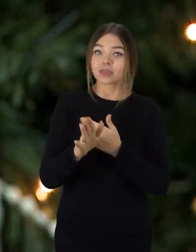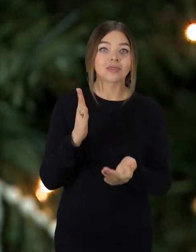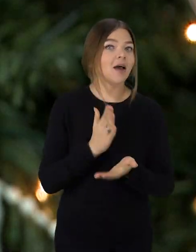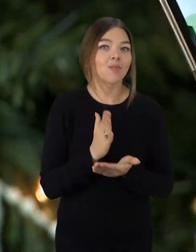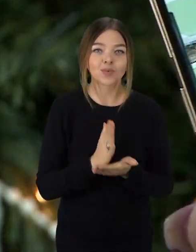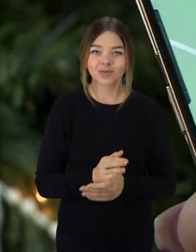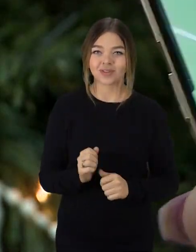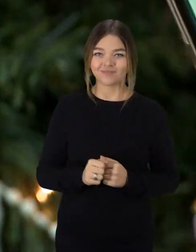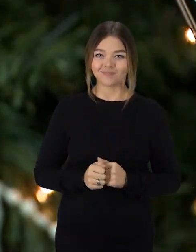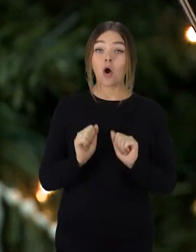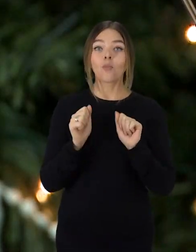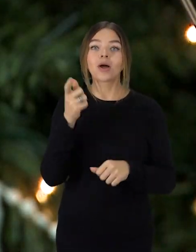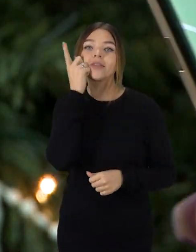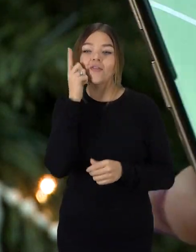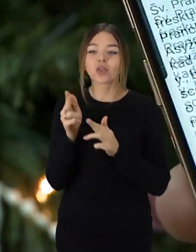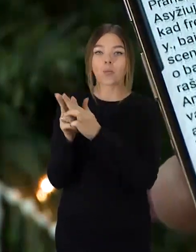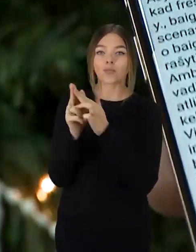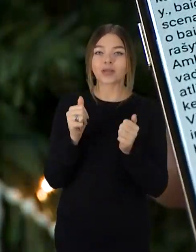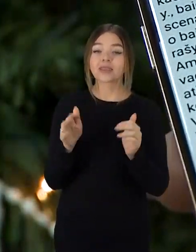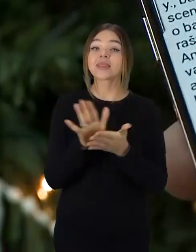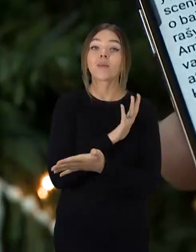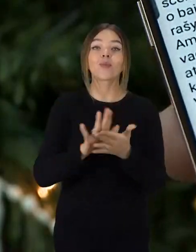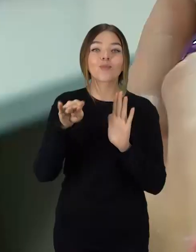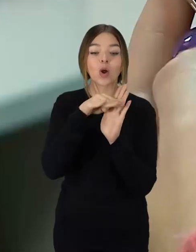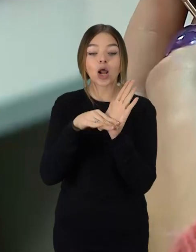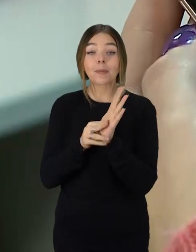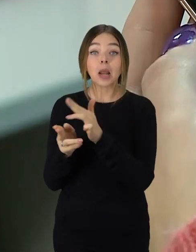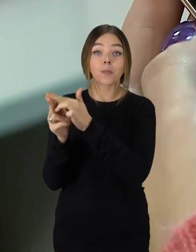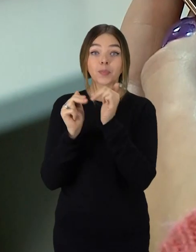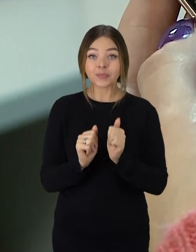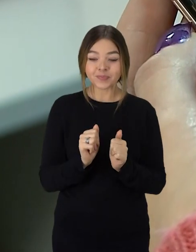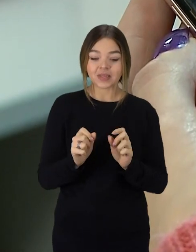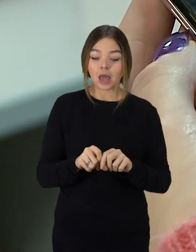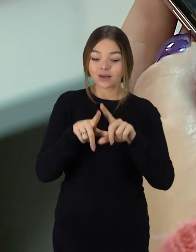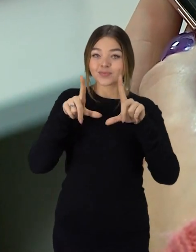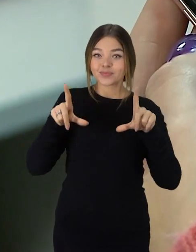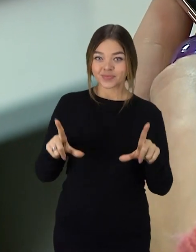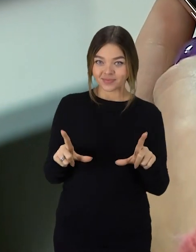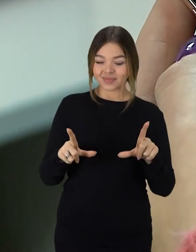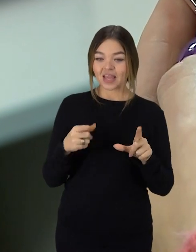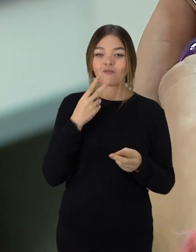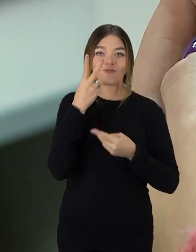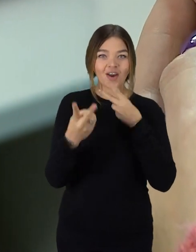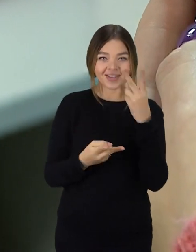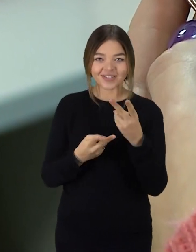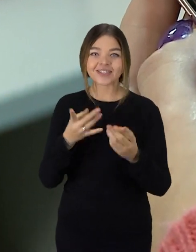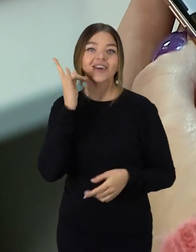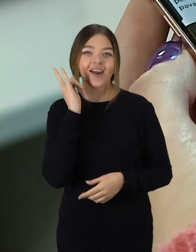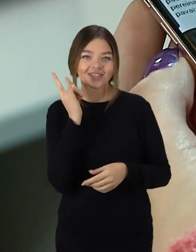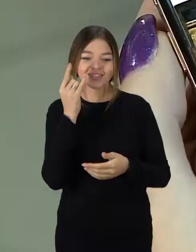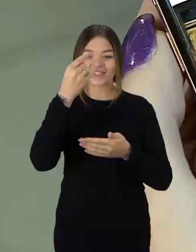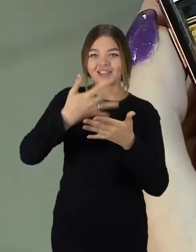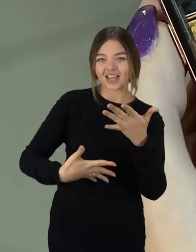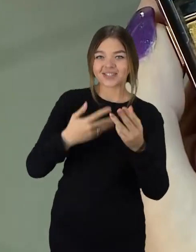Te reikia mobiliuosiuose telefonuose parsisūsti nemokamą programėlę. Mobiliojoje aplikacijoje patikta vaizdinė, garsinė ir tekstinė